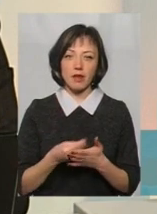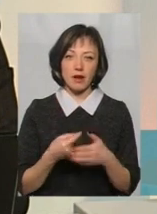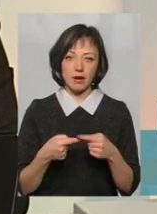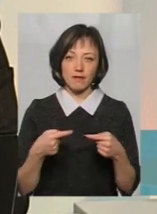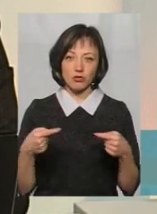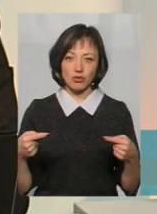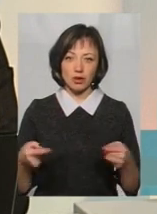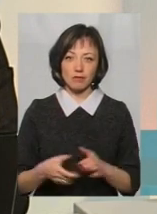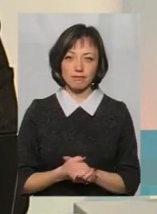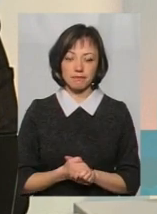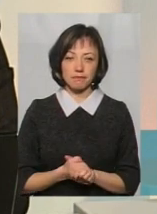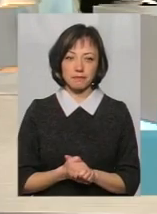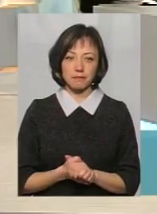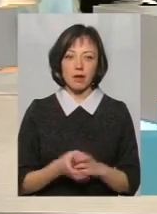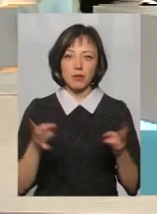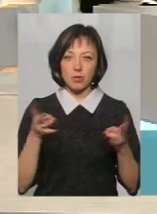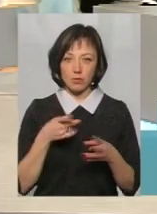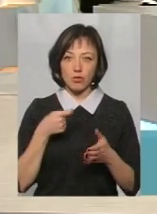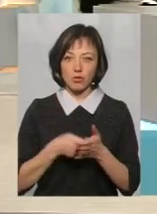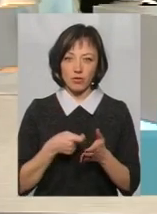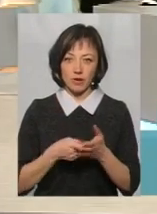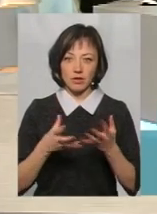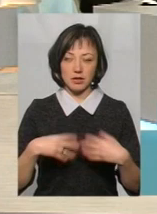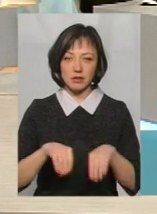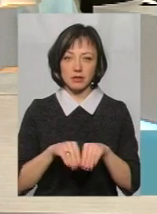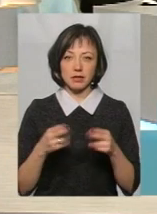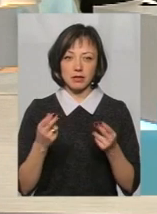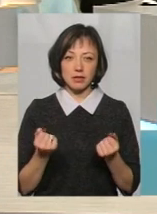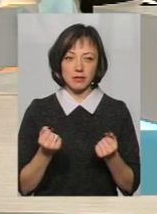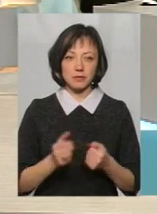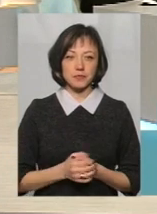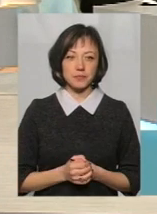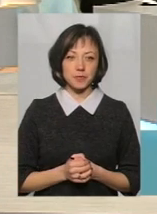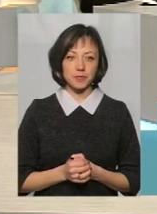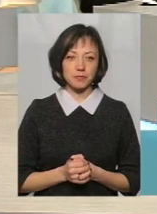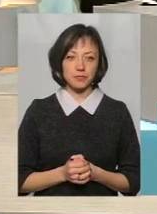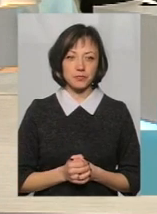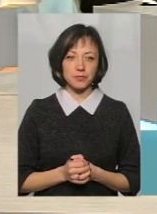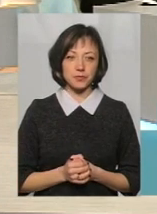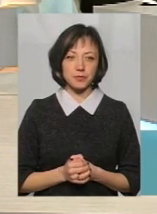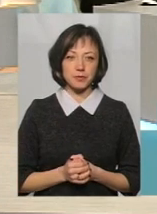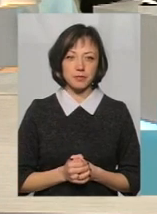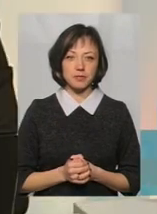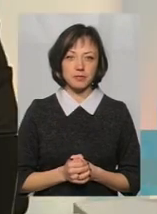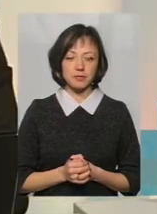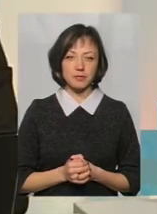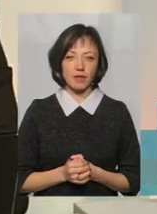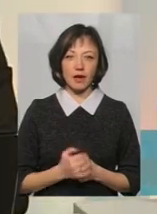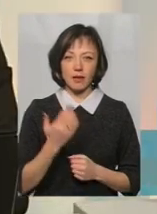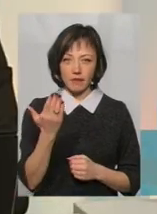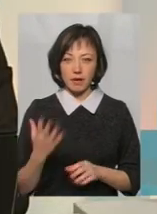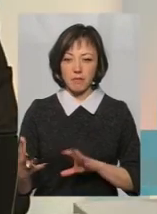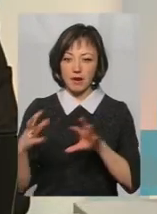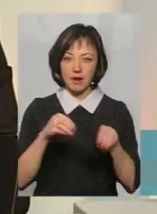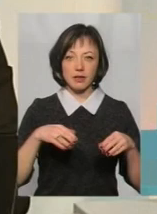речах. Ну, потрібно прогодувати сім'ю. Тому відчуття якось на задній пані. Ви переїхали